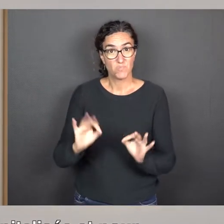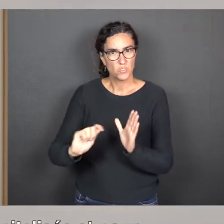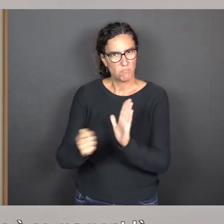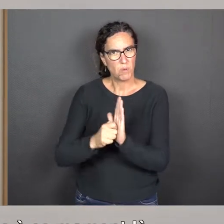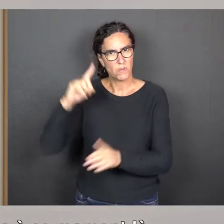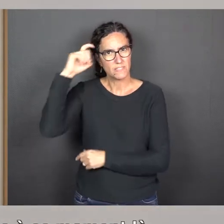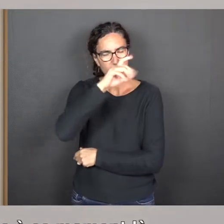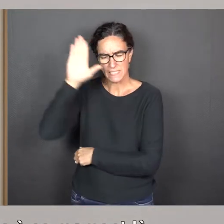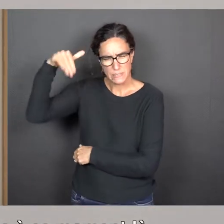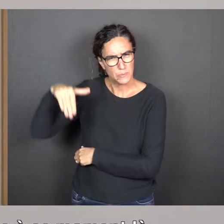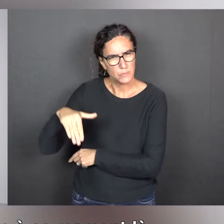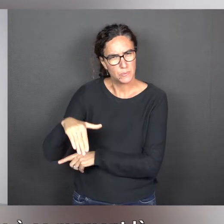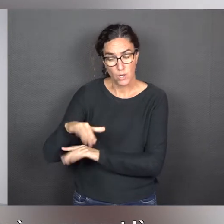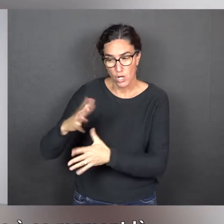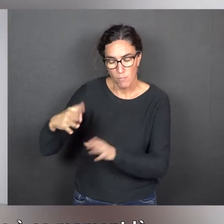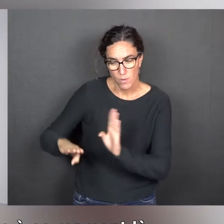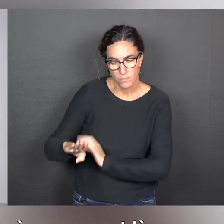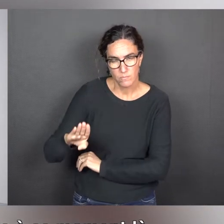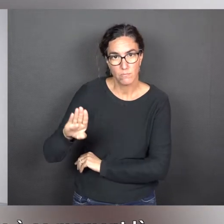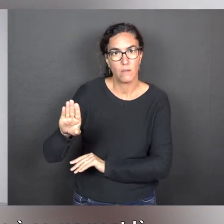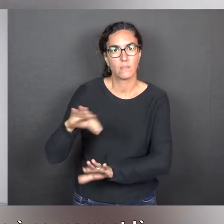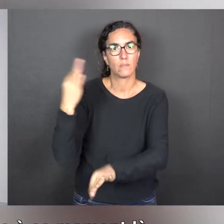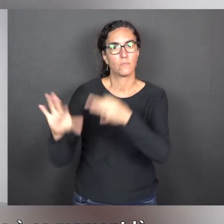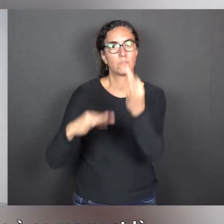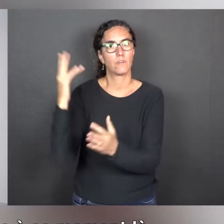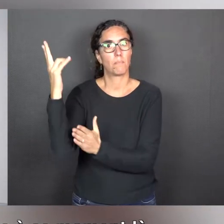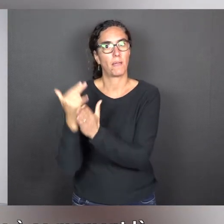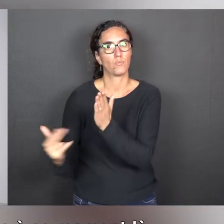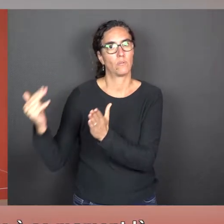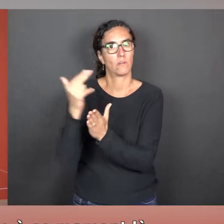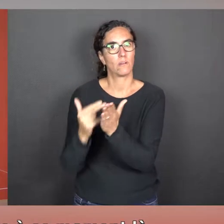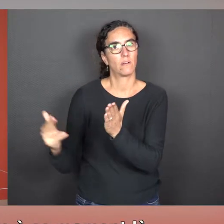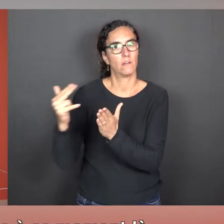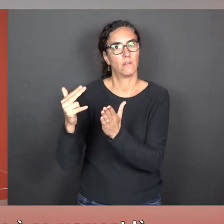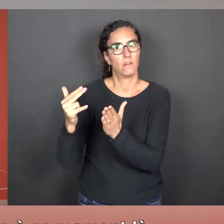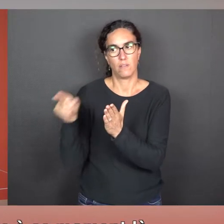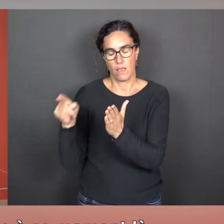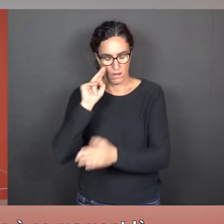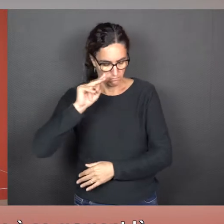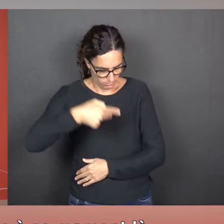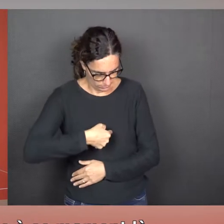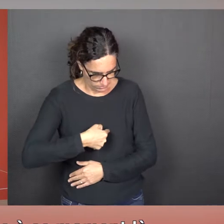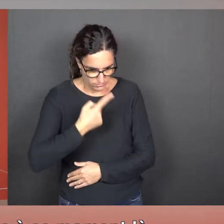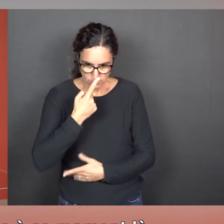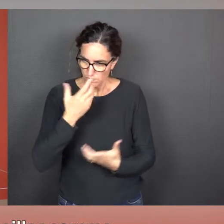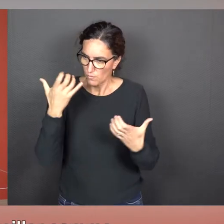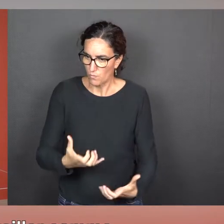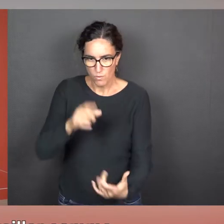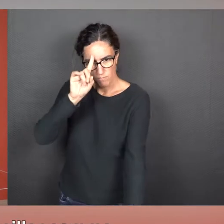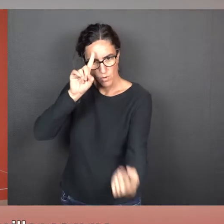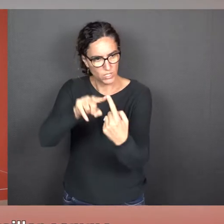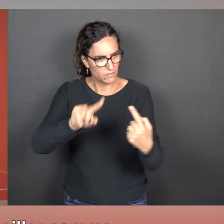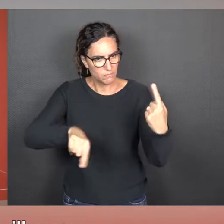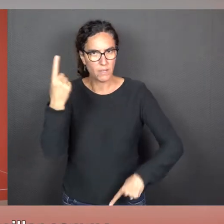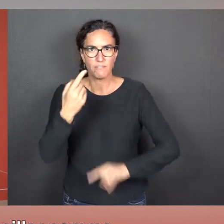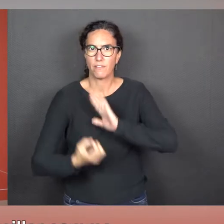difficile, elle va commencer à peindre. Elle se rend compte à ce moment-là que son destin, c'est de devenir artiste. Elle va